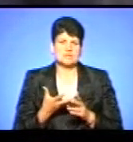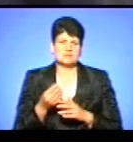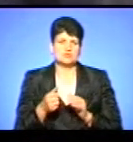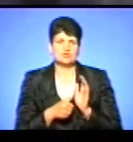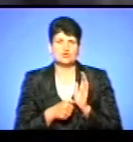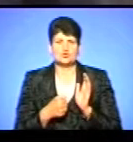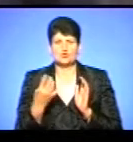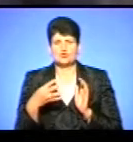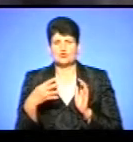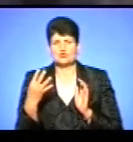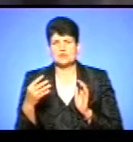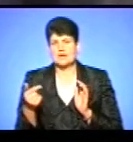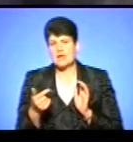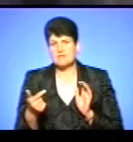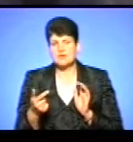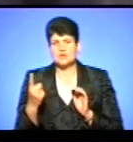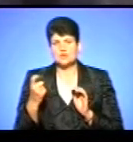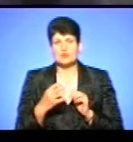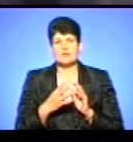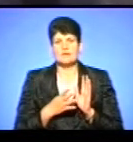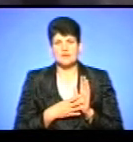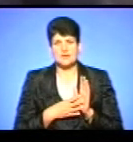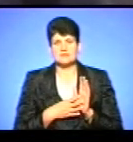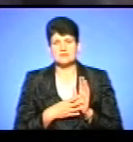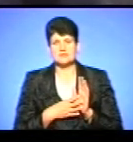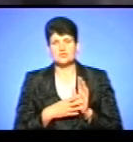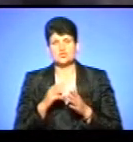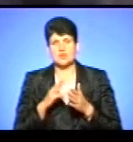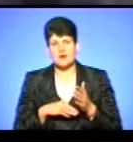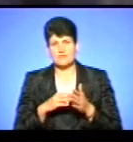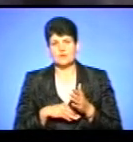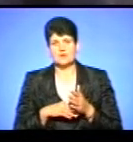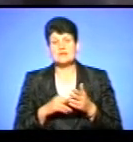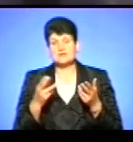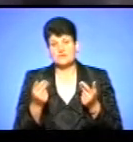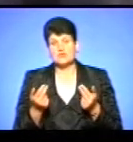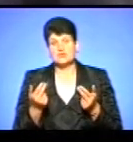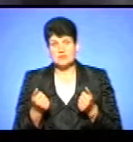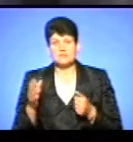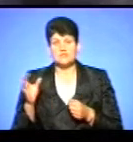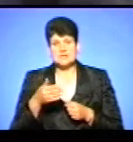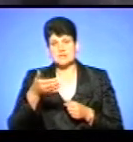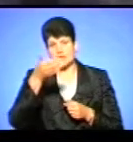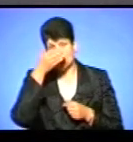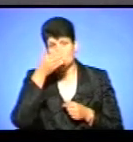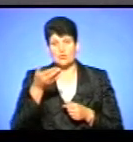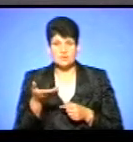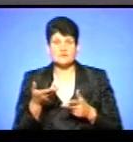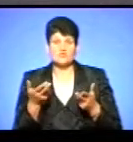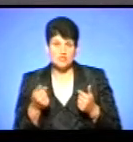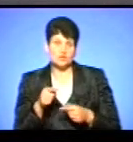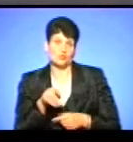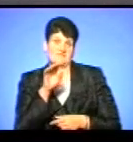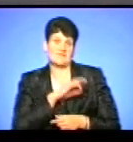гривні і 119, як ви казали, штрафу за незаконну Звичайно, якби всі закрили очі, то, звичайно, їм це